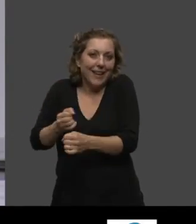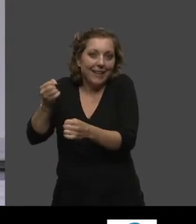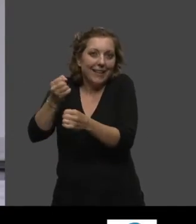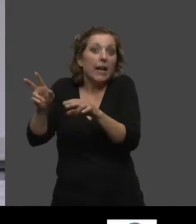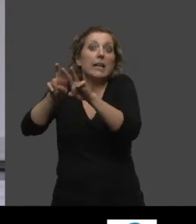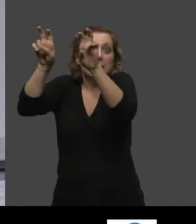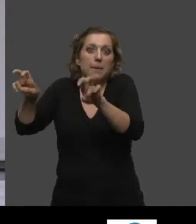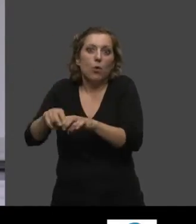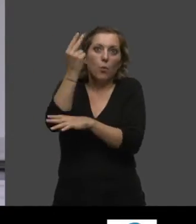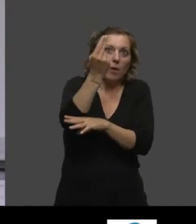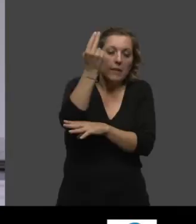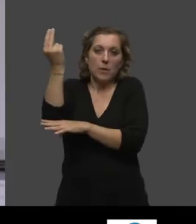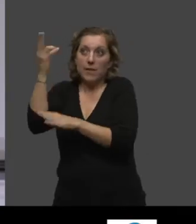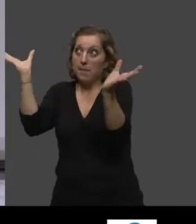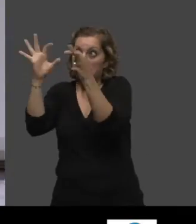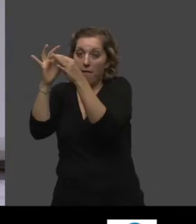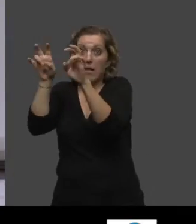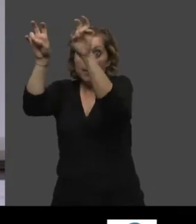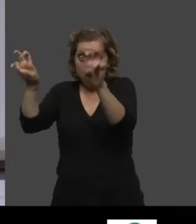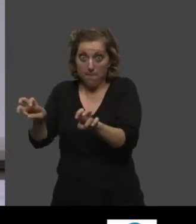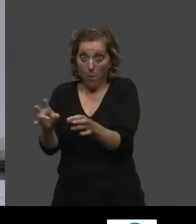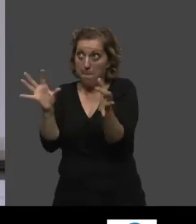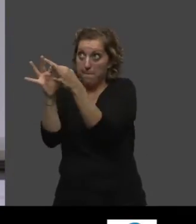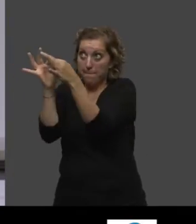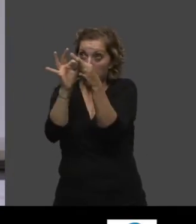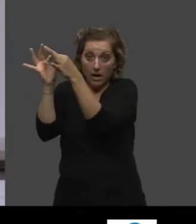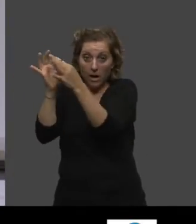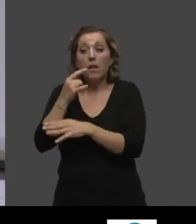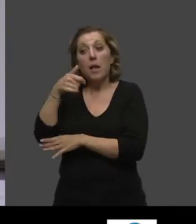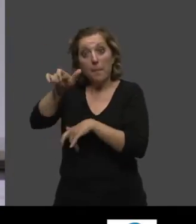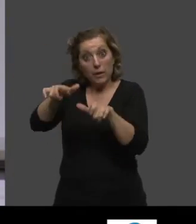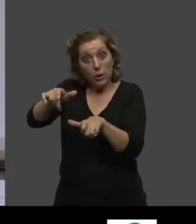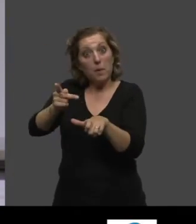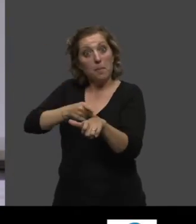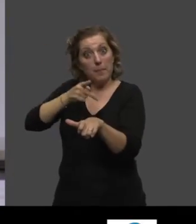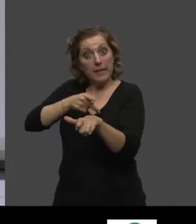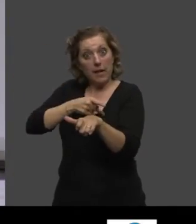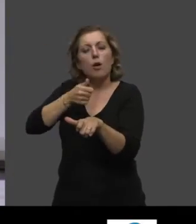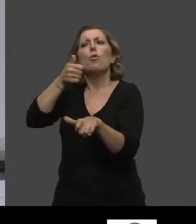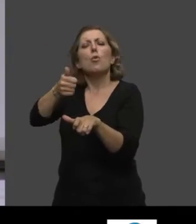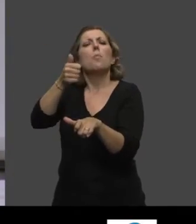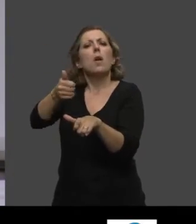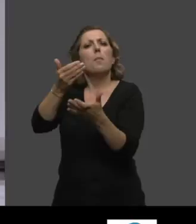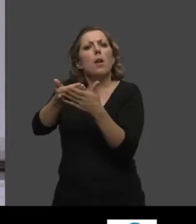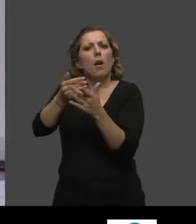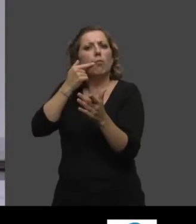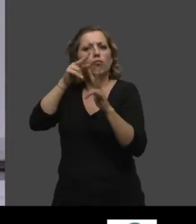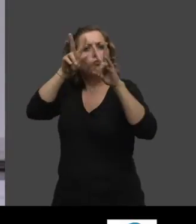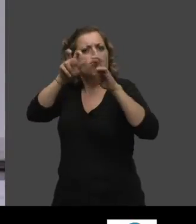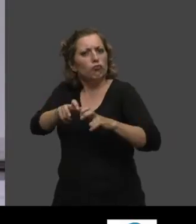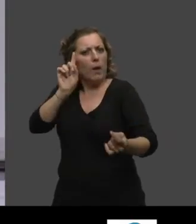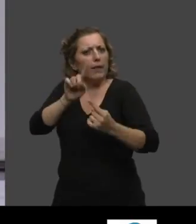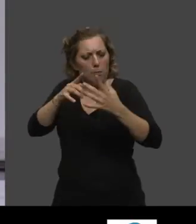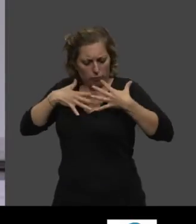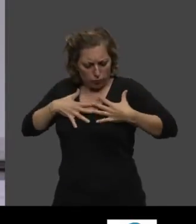interuniversitaire pour que les médecins, en tout cas en particulier ceux qui sont proches justement du syndrome